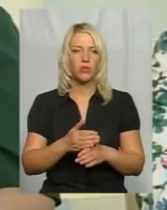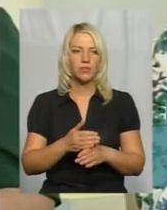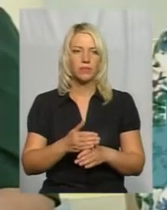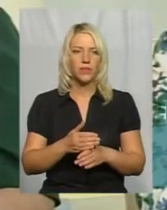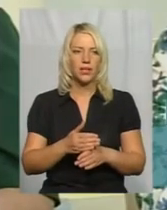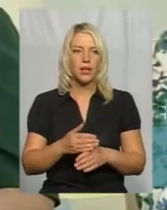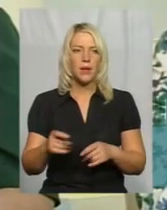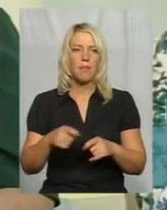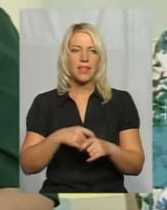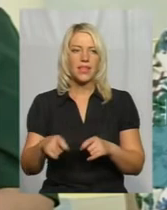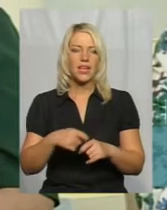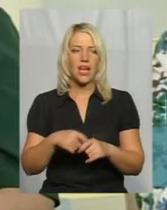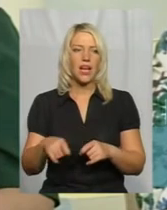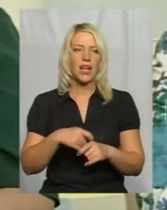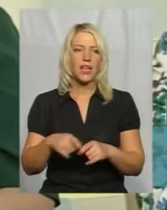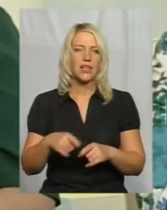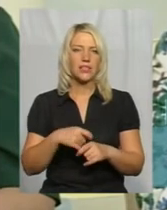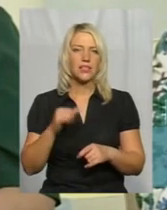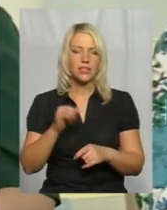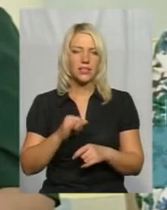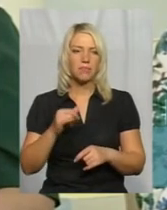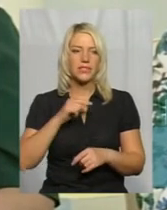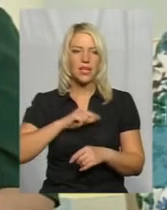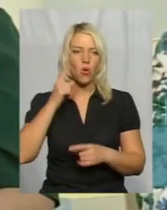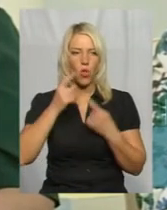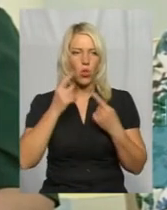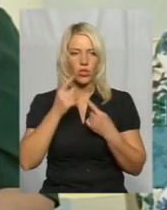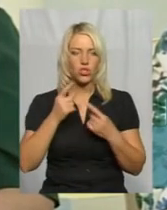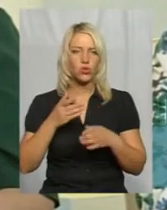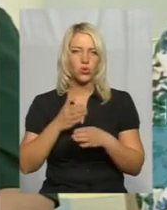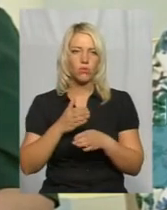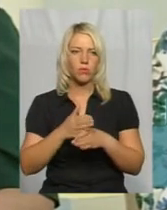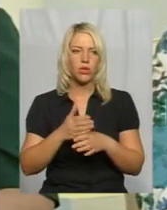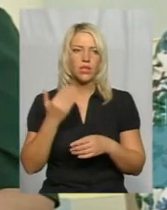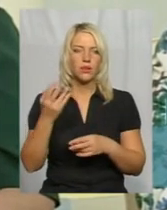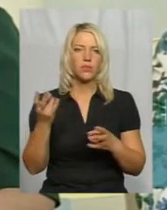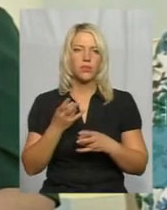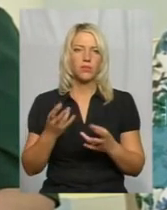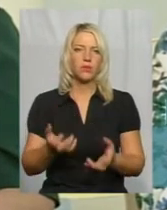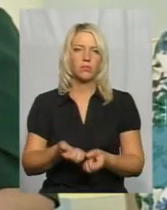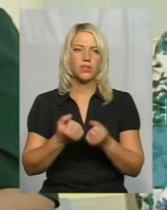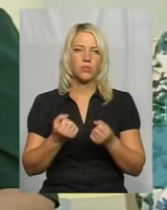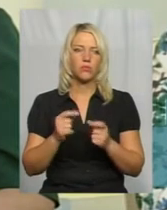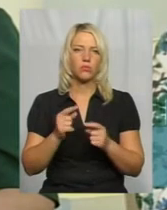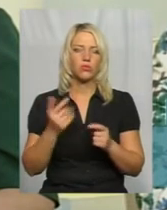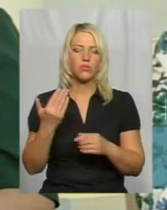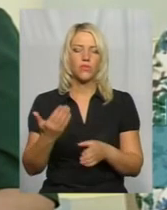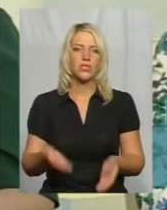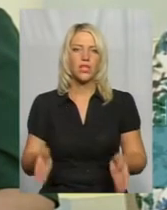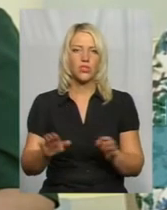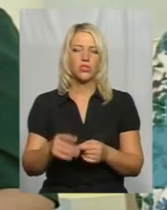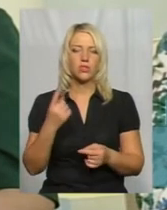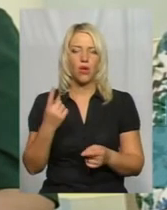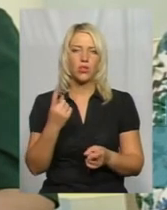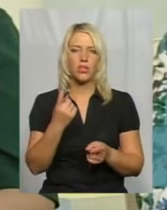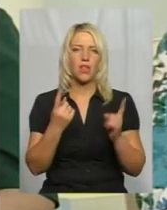Матеріальної, в першу чергу, допомоги? В матеріальної і психологічної допомоги. Їм потрібна підтримка, тому що вони залишаються один